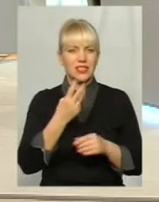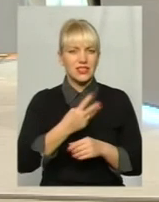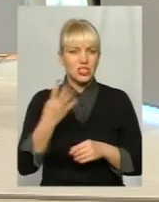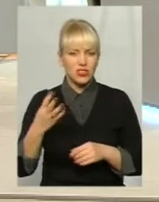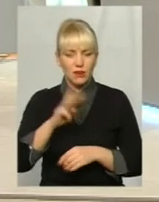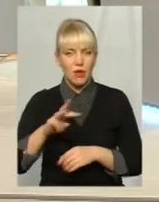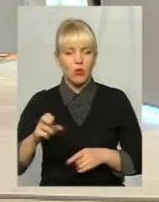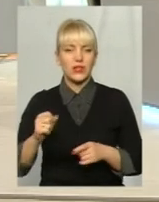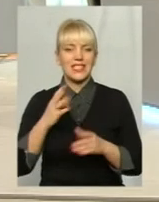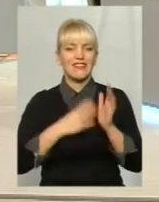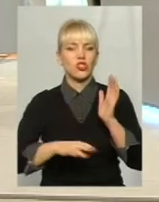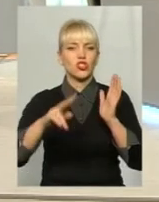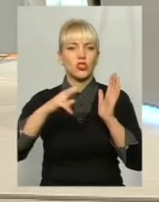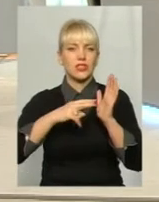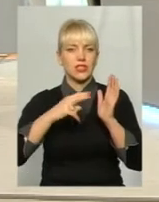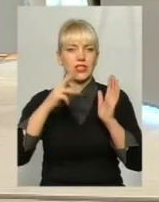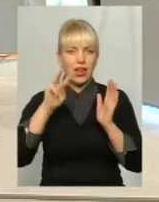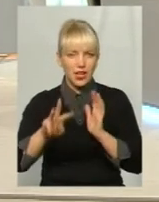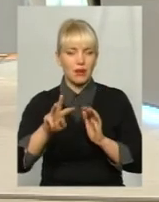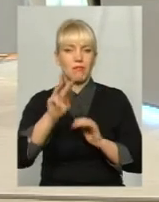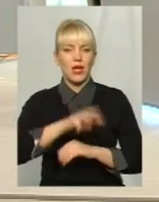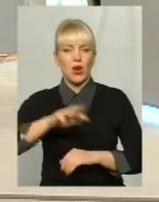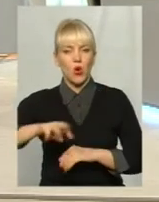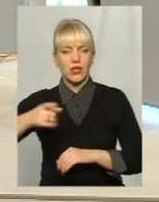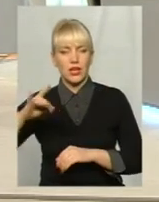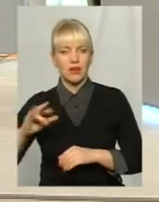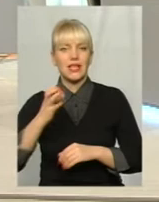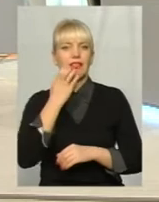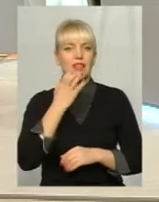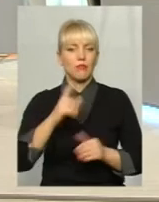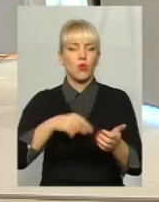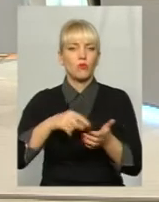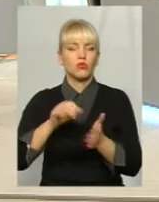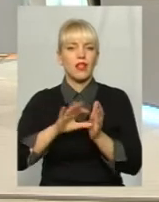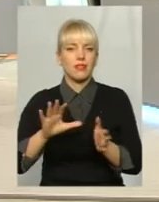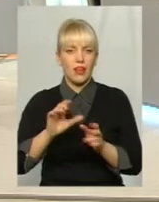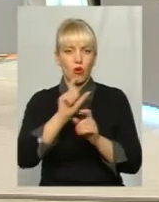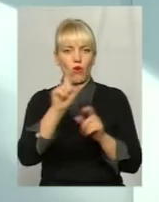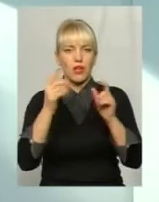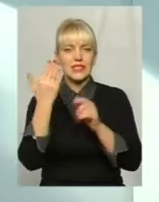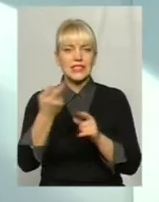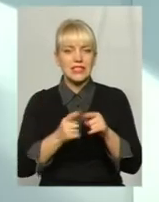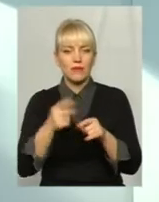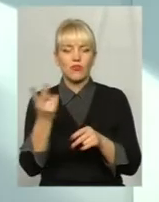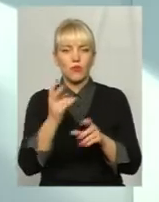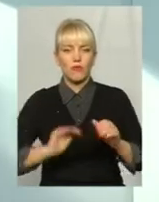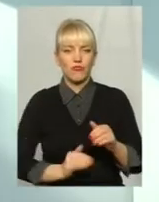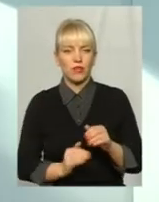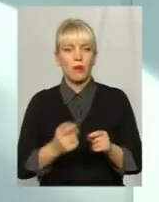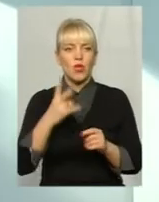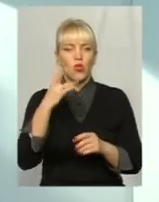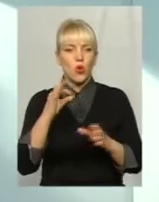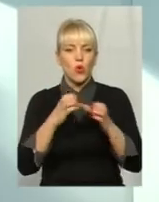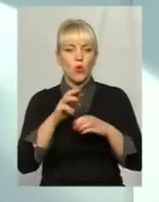93 мільйона гривень теплокомуненергі. Але уряд навіть цих коштів не закладує